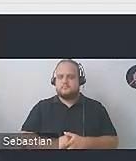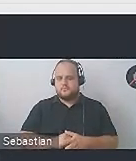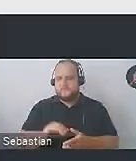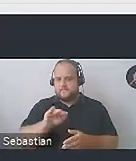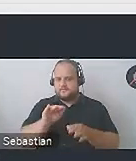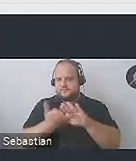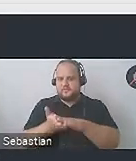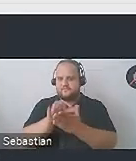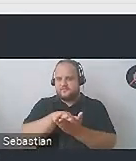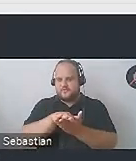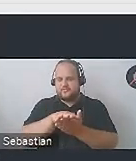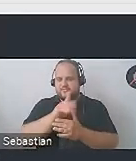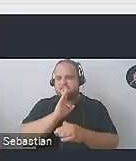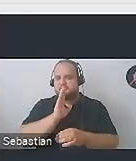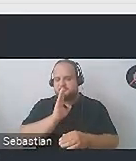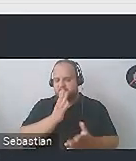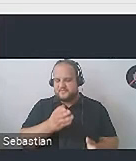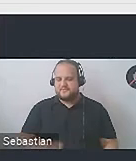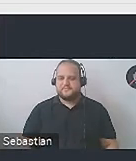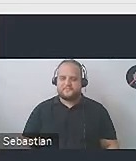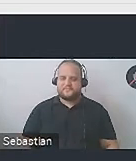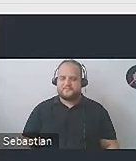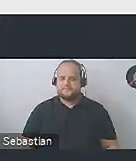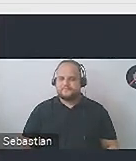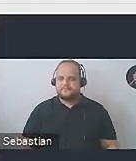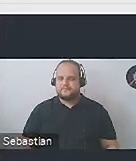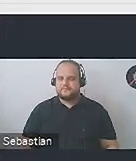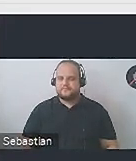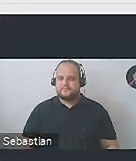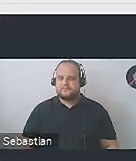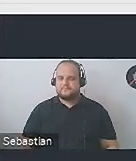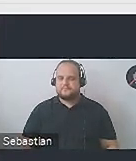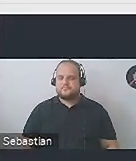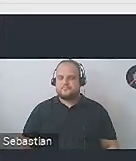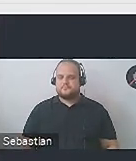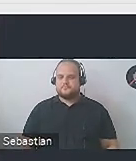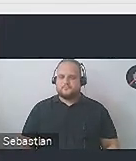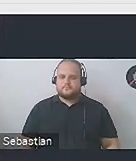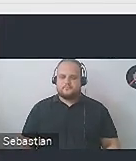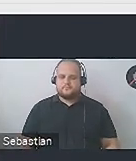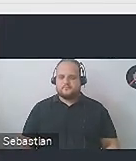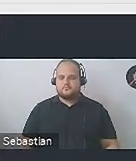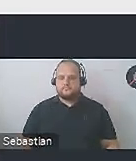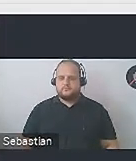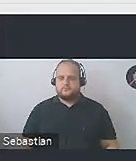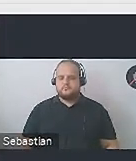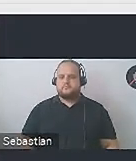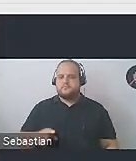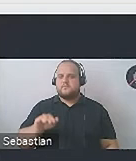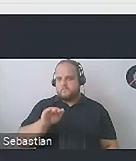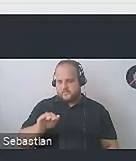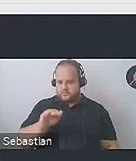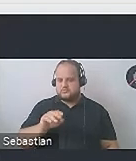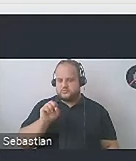prawie, że mielibyśmy trackball. Czyli to jest rodzaj myszy, czyli urządzenia wskazującego do komputera,